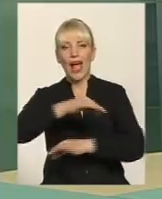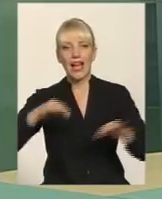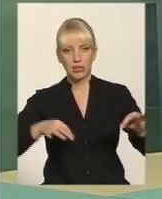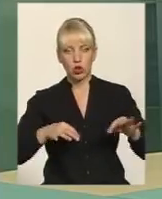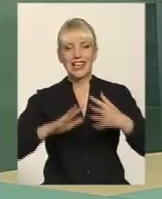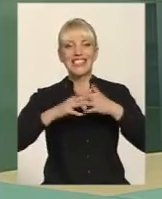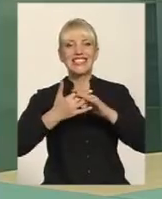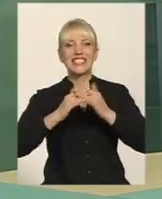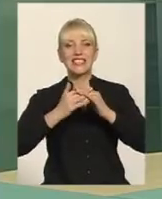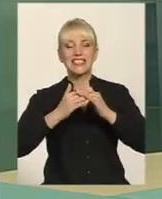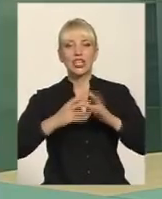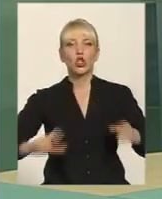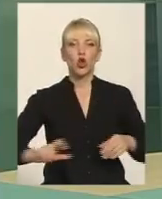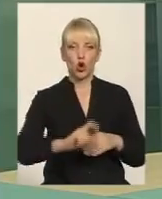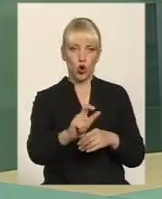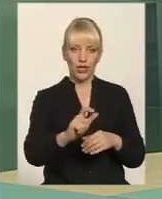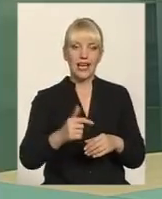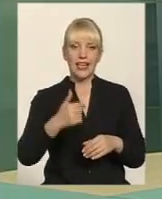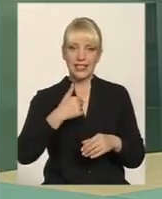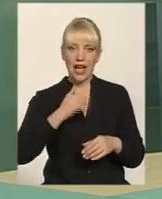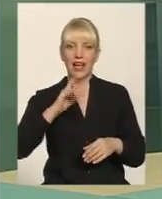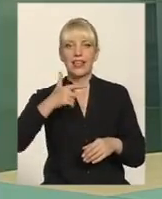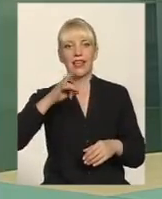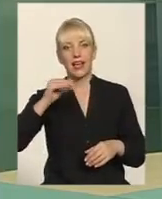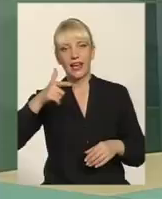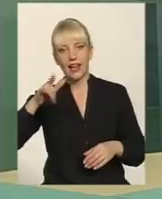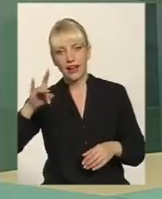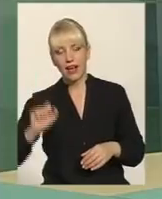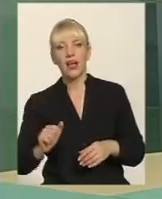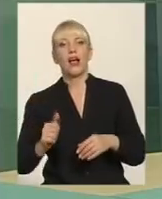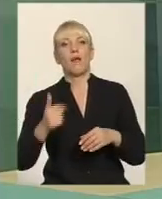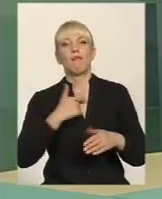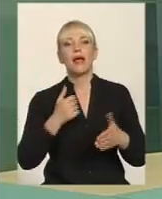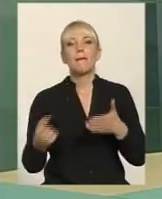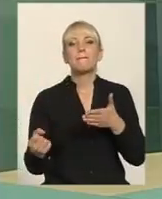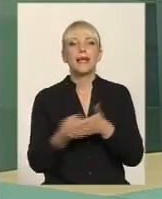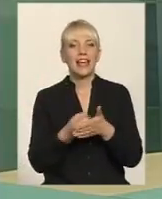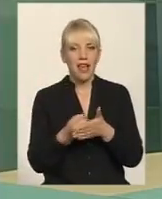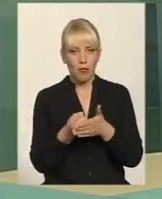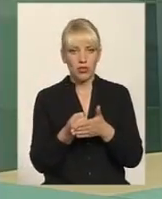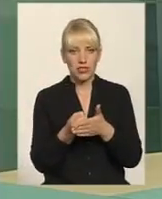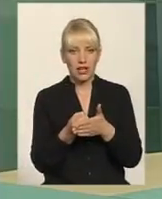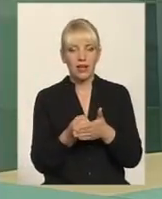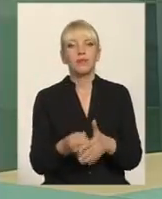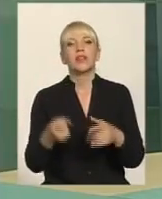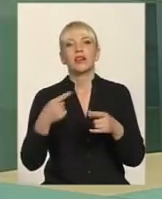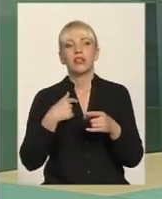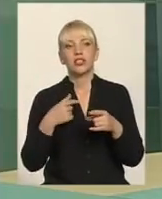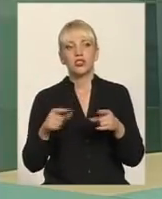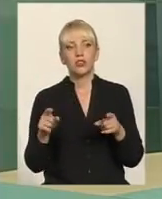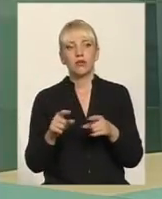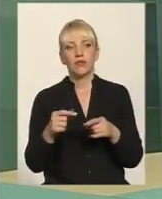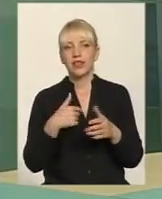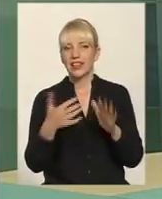Олександр Володимович Герега, інші наші колеги, народні депутати, б'ємося, як кажуть, риба обліт, але ми доб'ємо ситуацію, літро Не